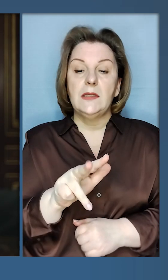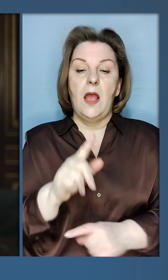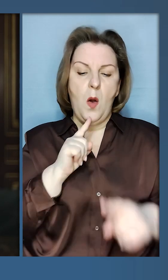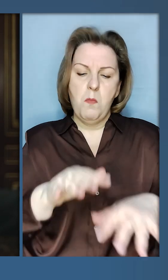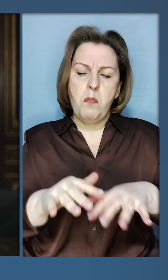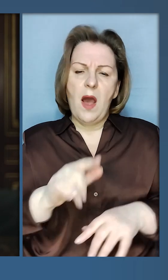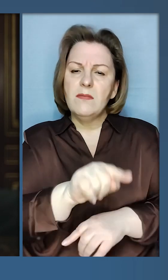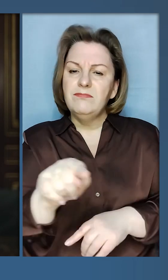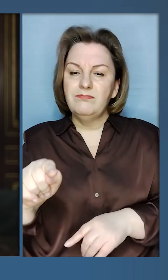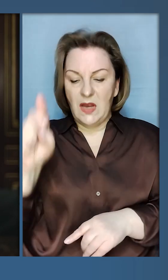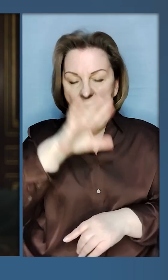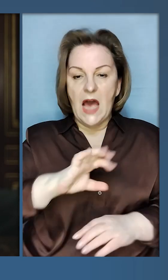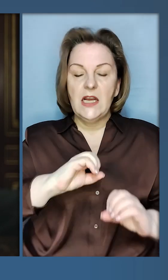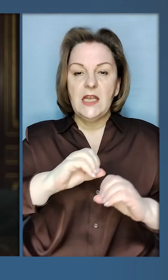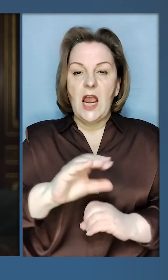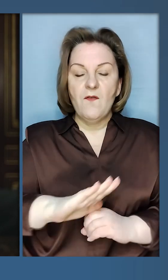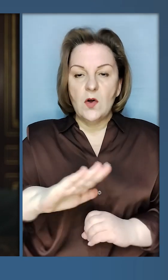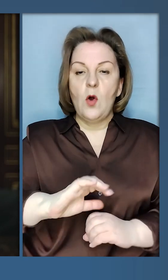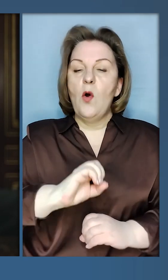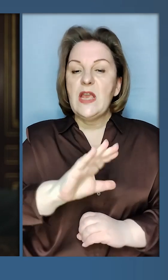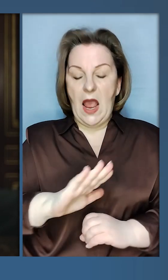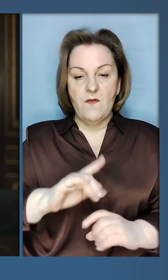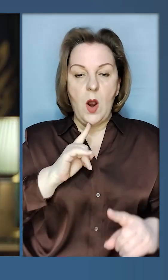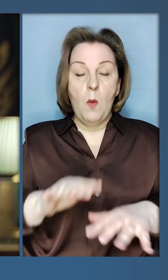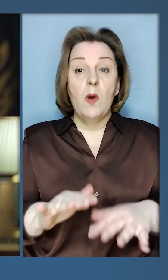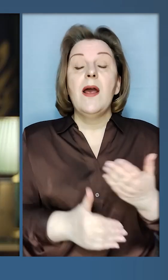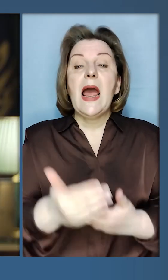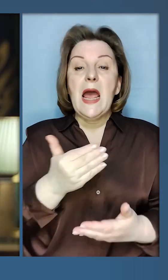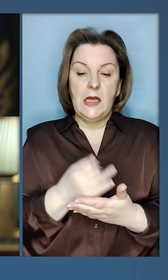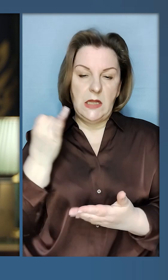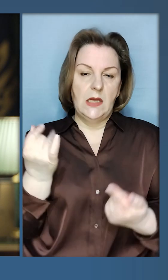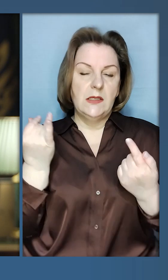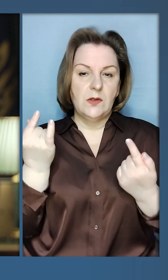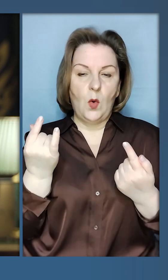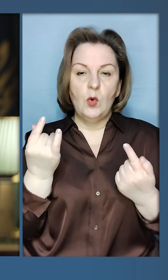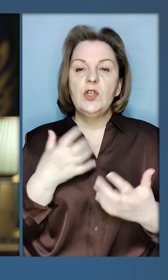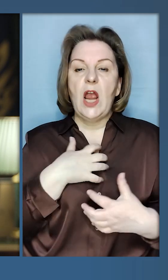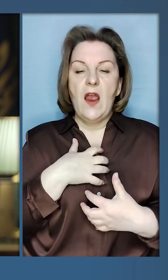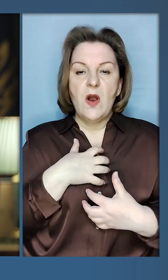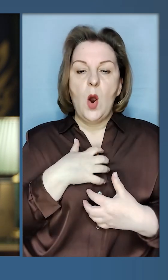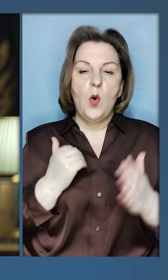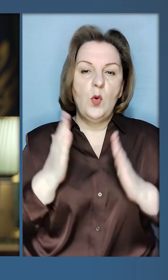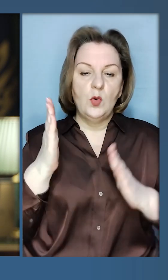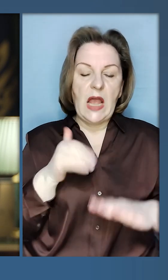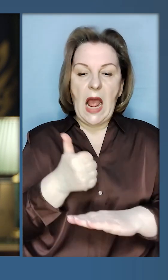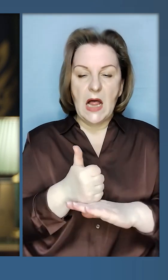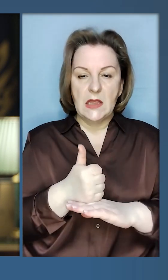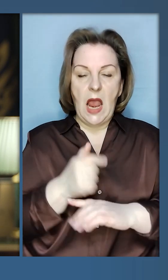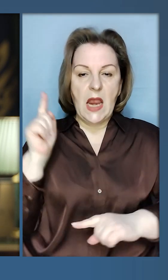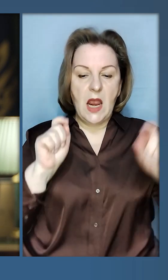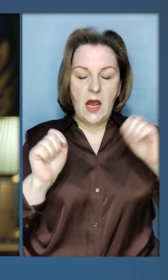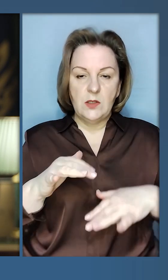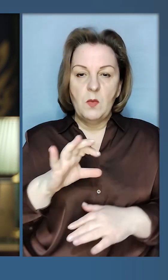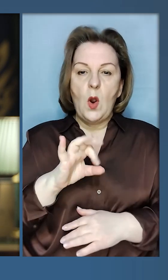парламентів країн Європи та Європарламент. Нарешті – історично вагоме голосування Генасамблеї